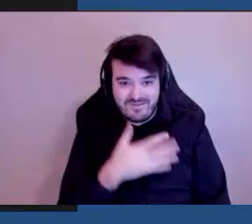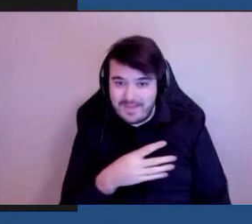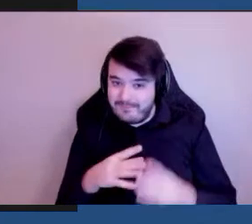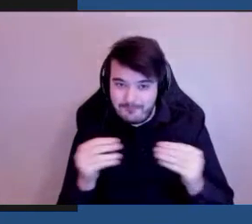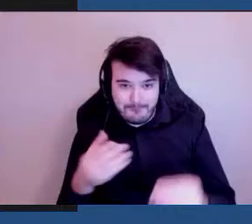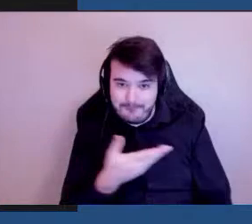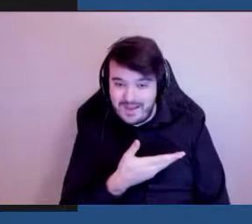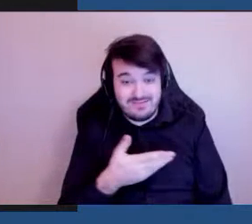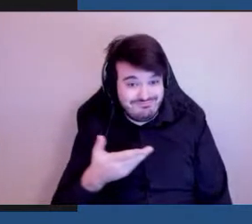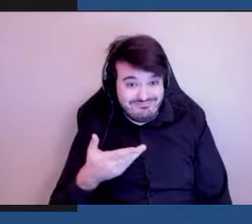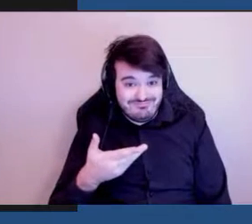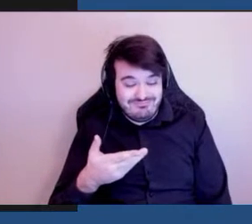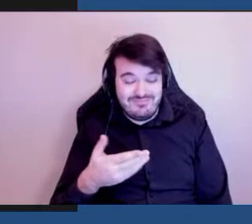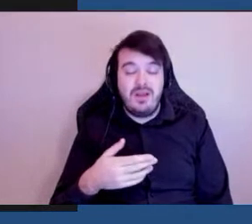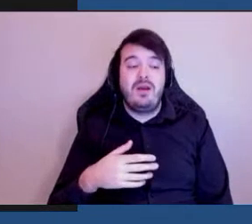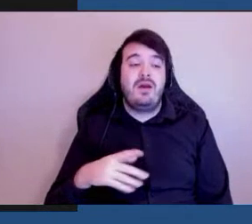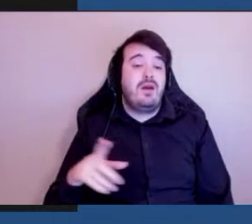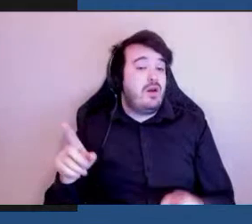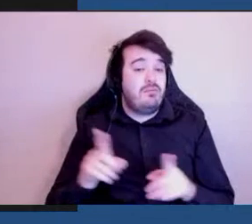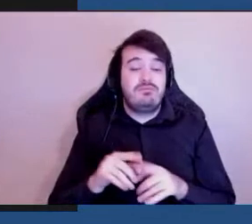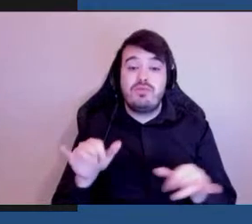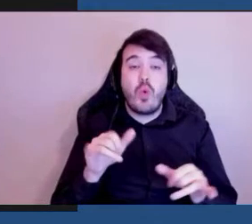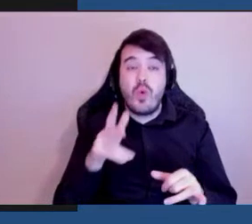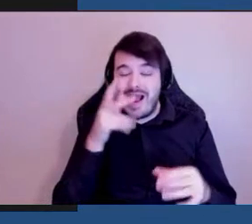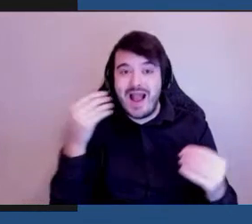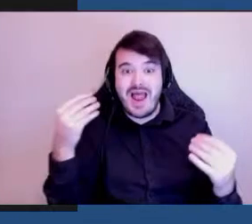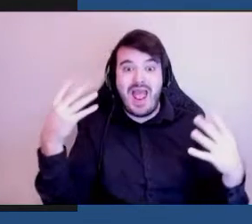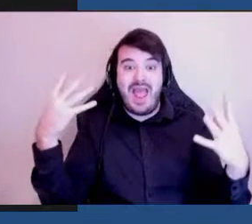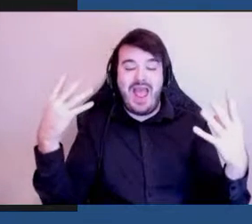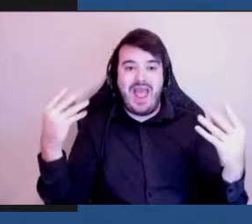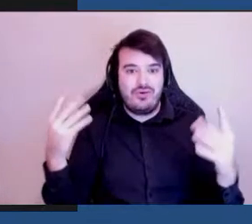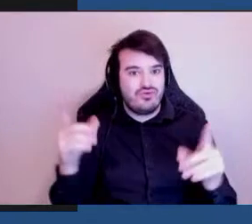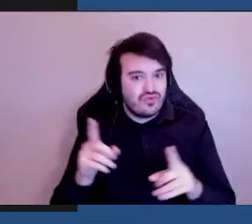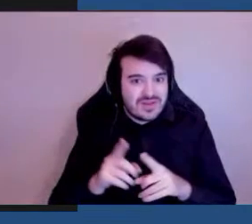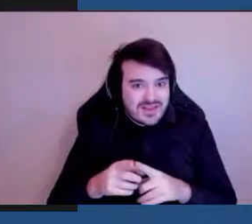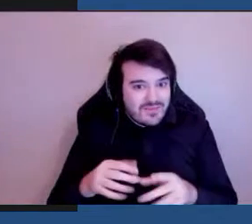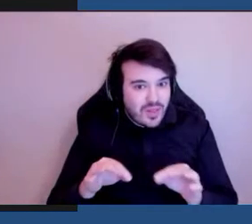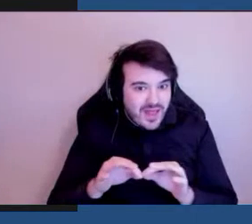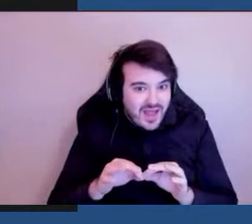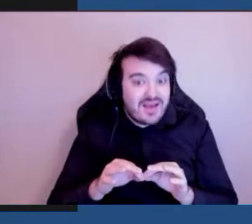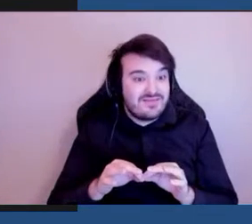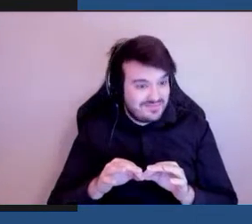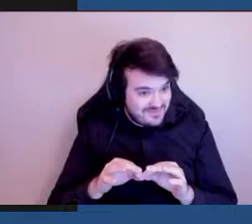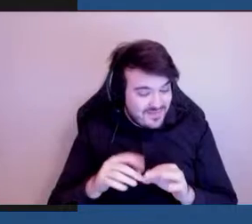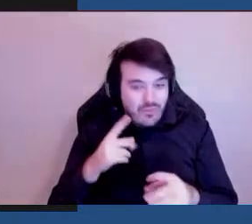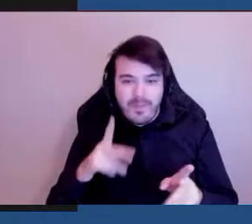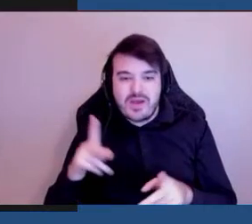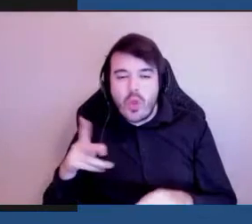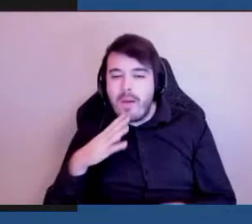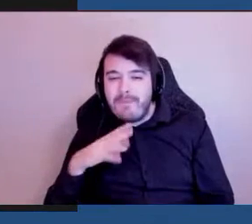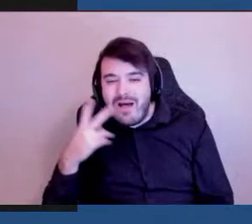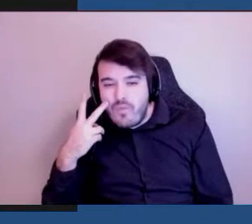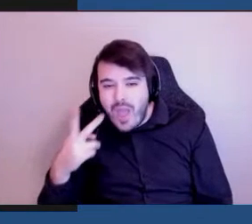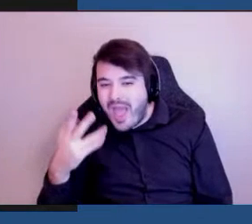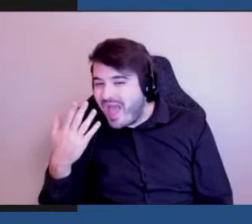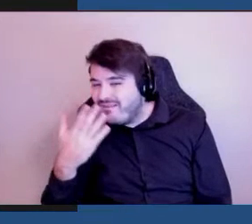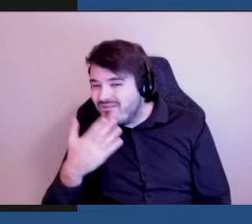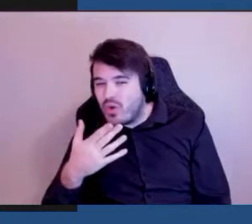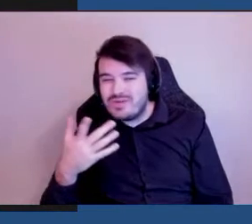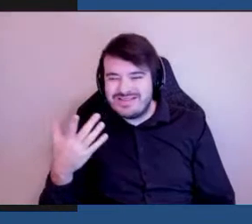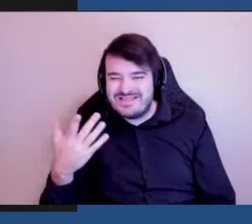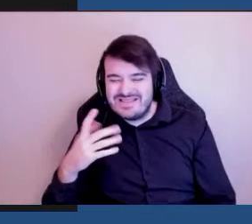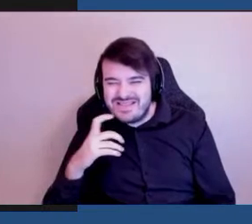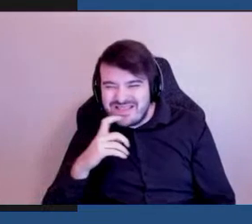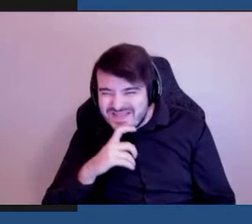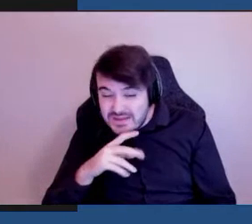tout comme quand on parle de l'éclairage, l'illumination. Alors, pour ceux qui sont malvoyantes, c'est plus difficile